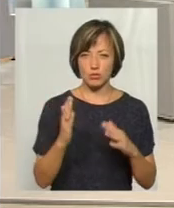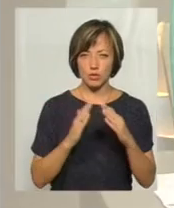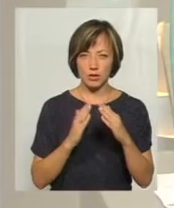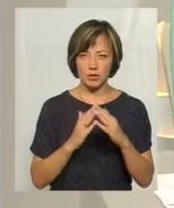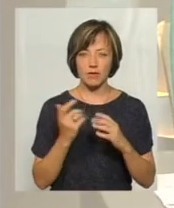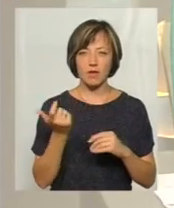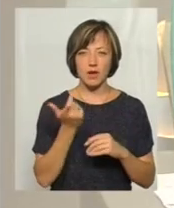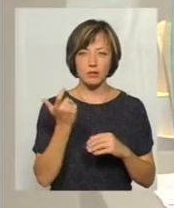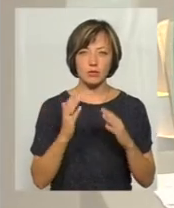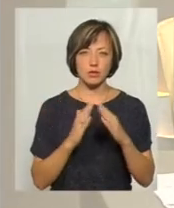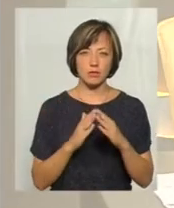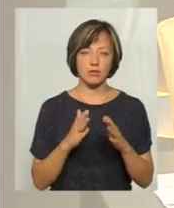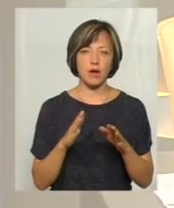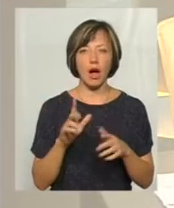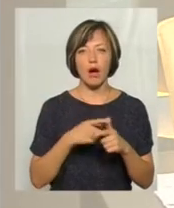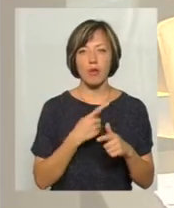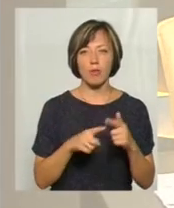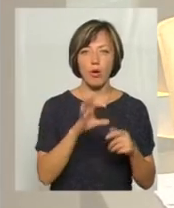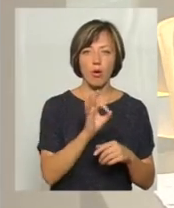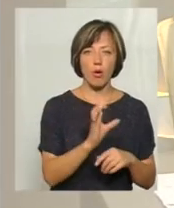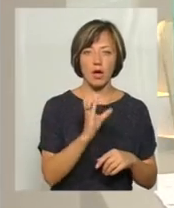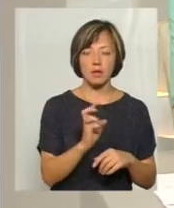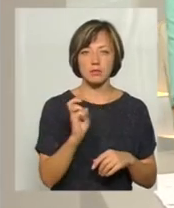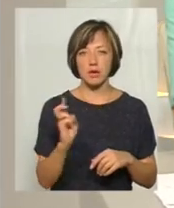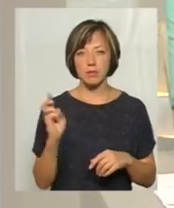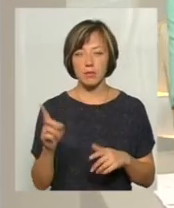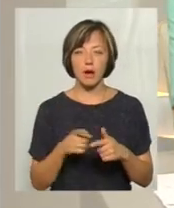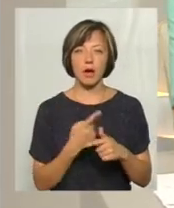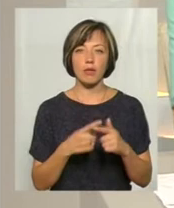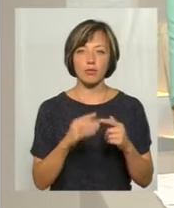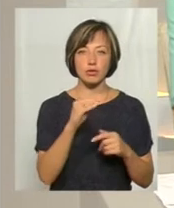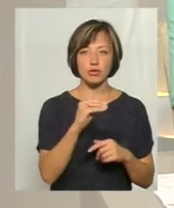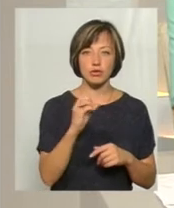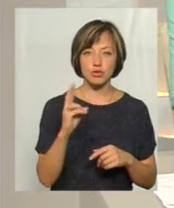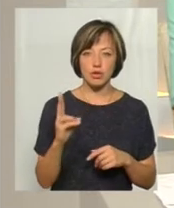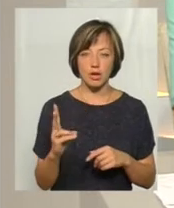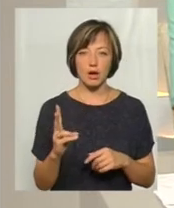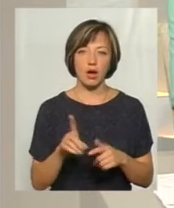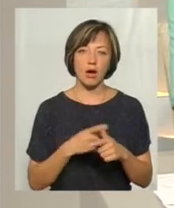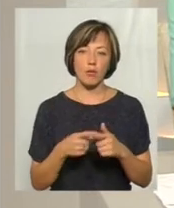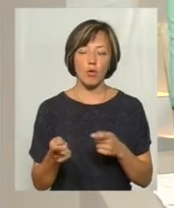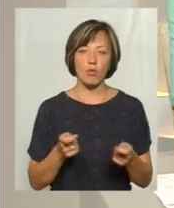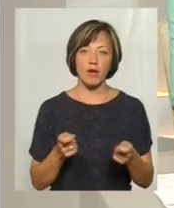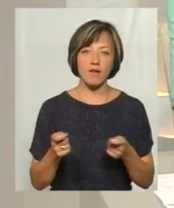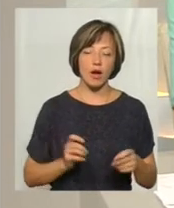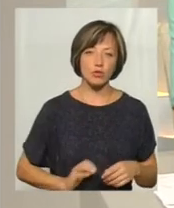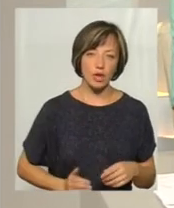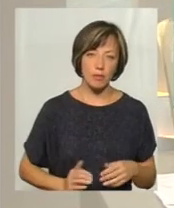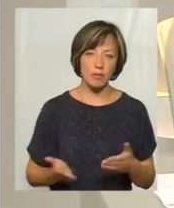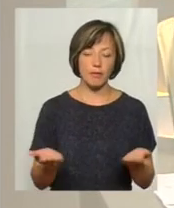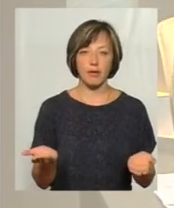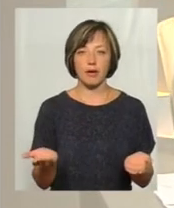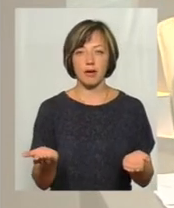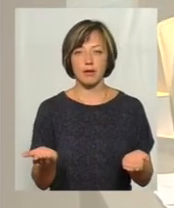власник будинку, балансоутримувач. Або це ОСББ, або управляюча компанія, або